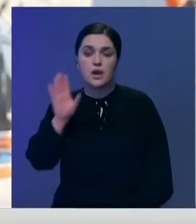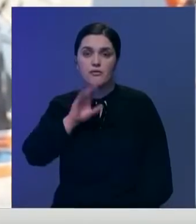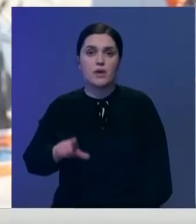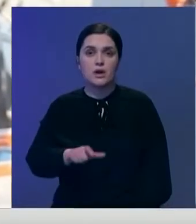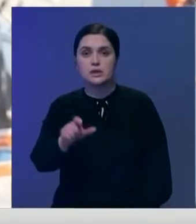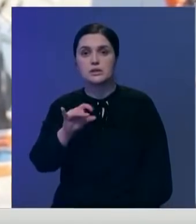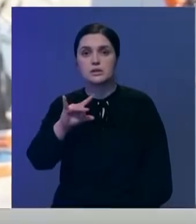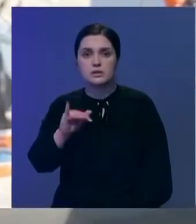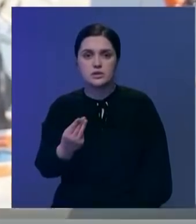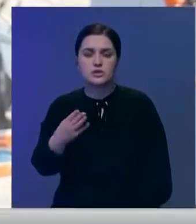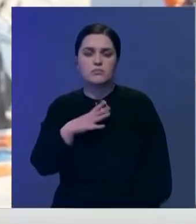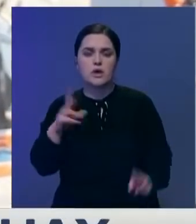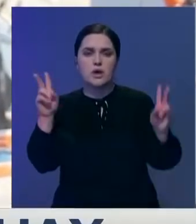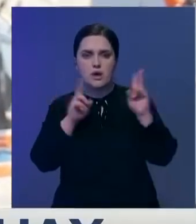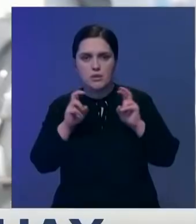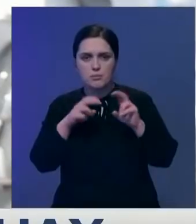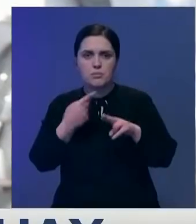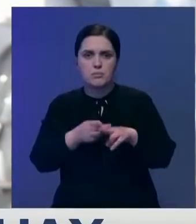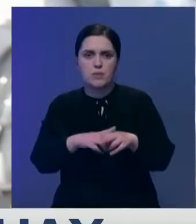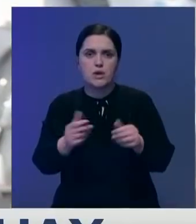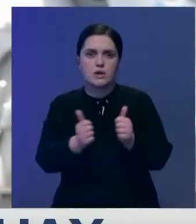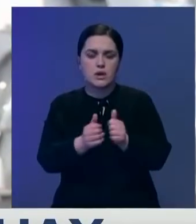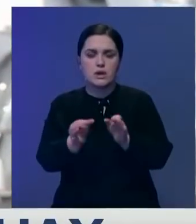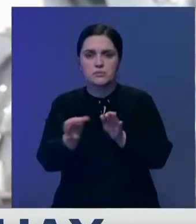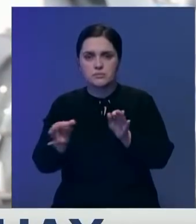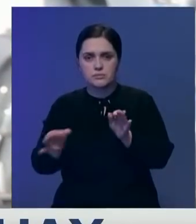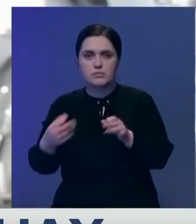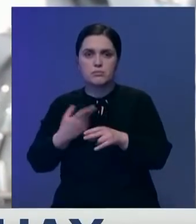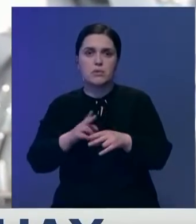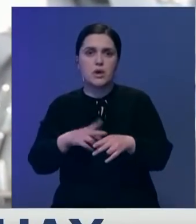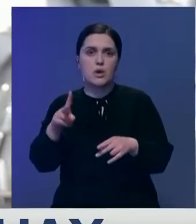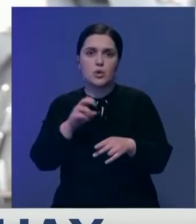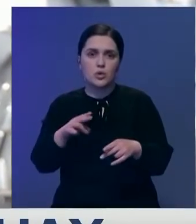от Ускаменногорска ГЭС до Шульбинска ГЭС. Подблюдается полный ледостав.